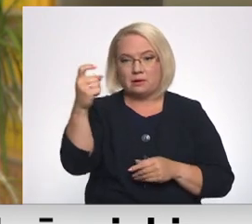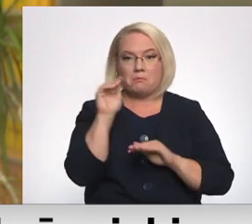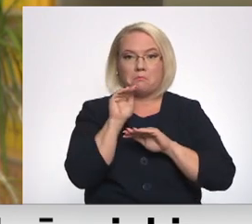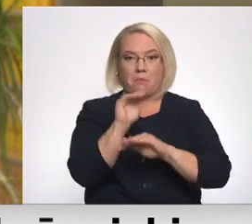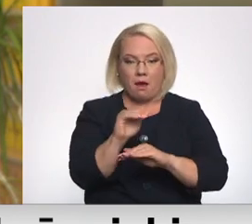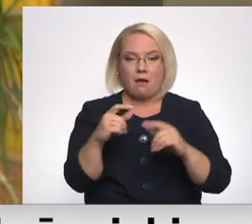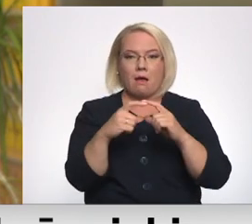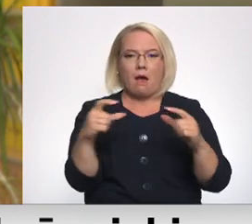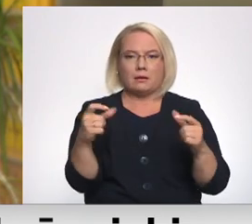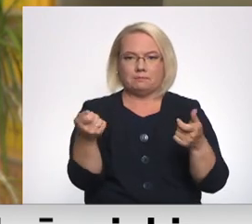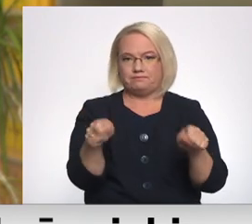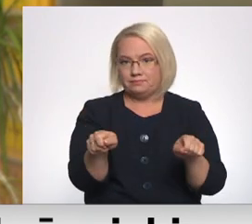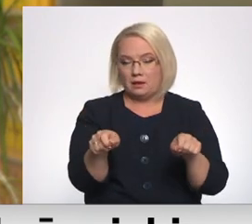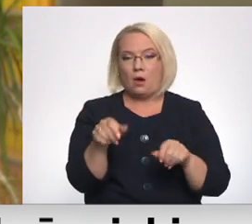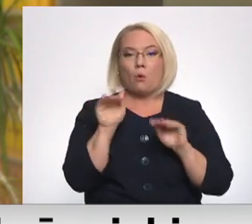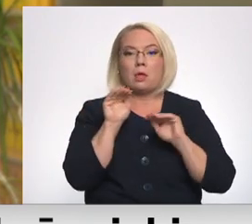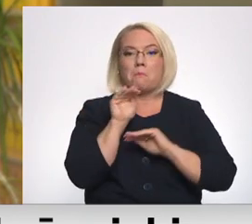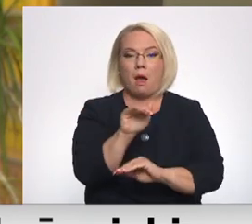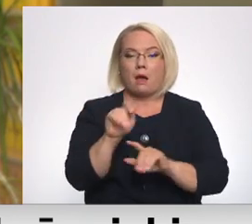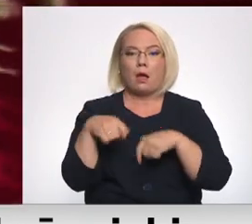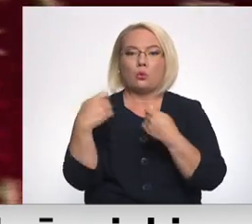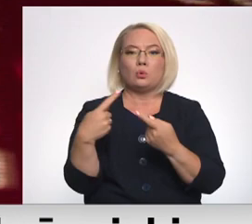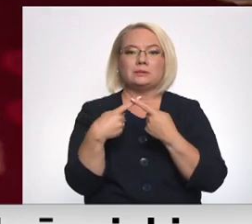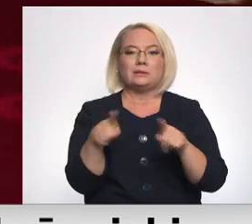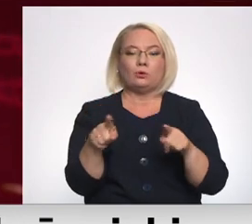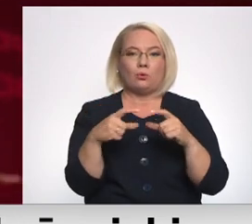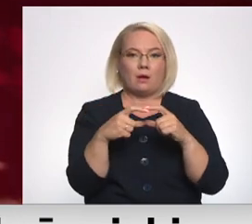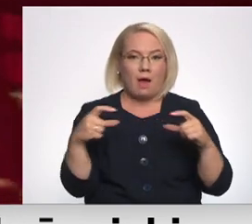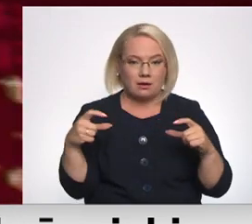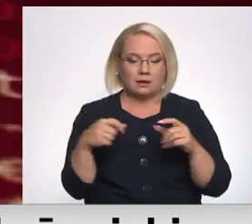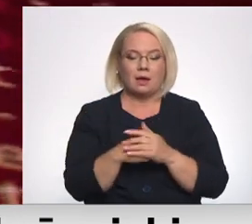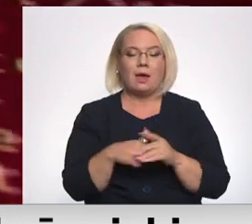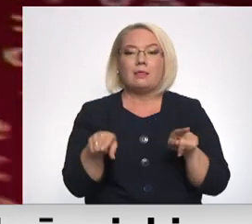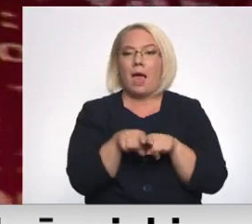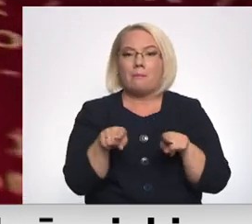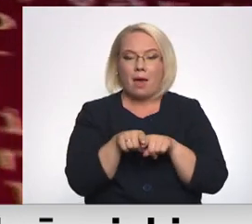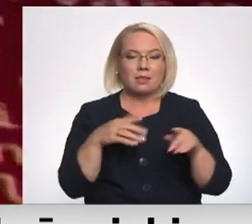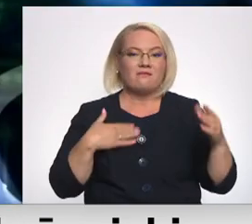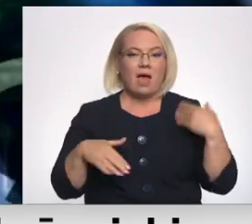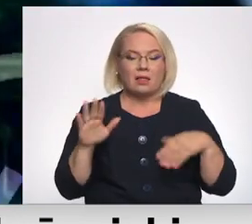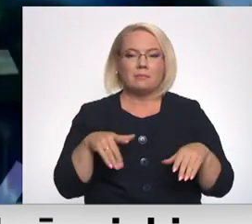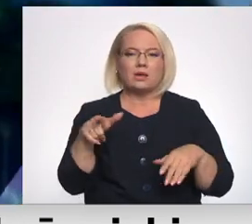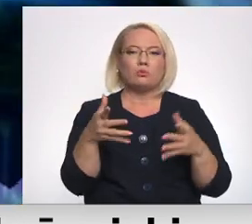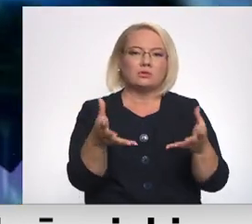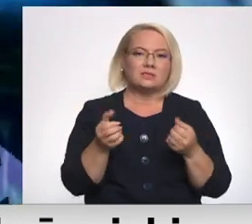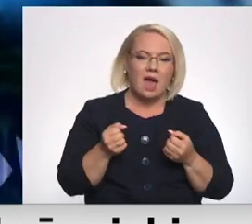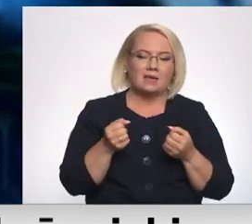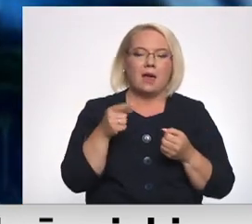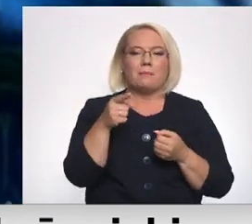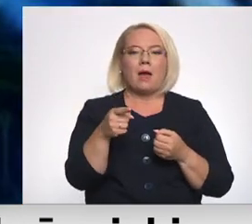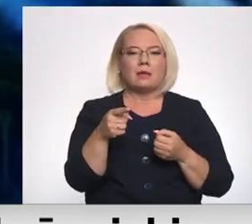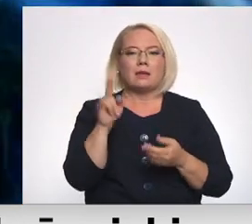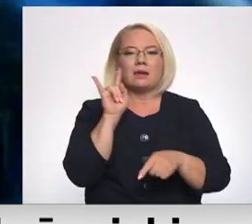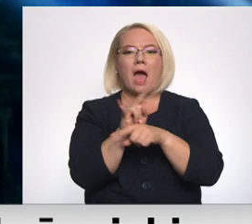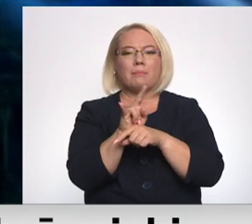Banka šados gadījumos jums dos citu karti. Tāpat vēlams par saņemtajām krāpnieku vēstulēm informēt Latvijas policiju un